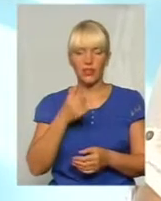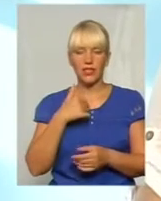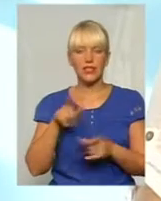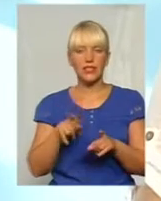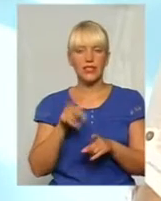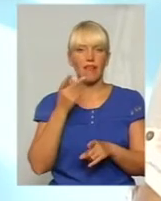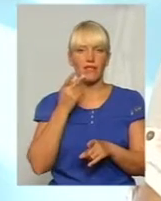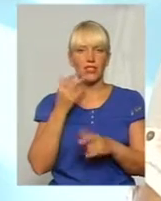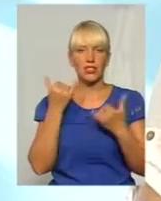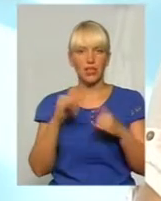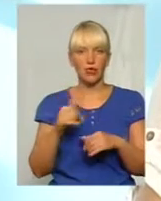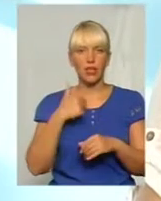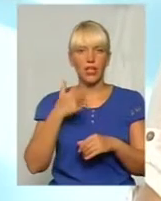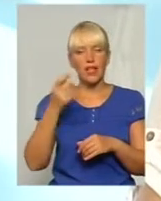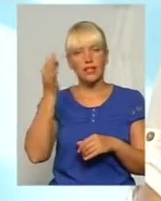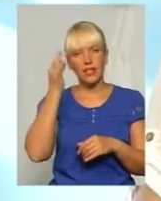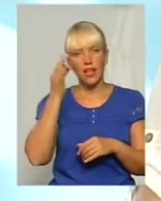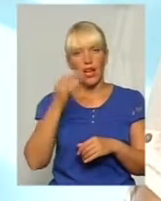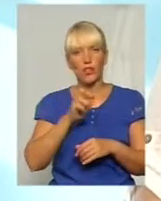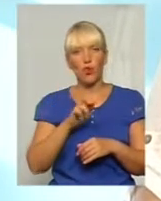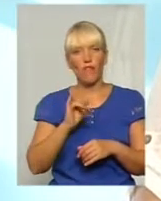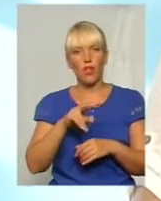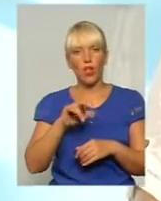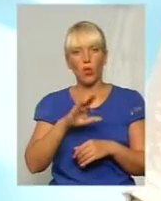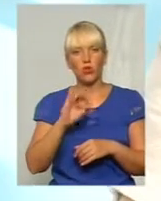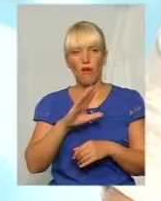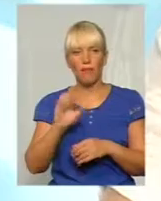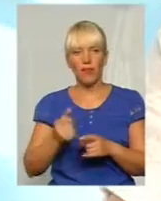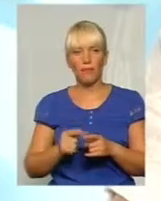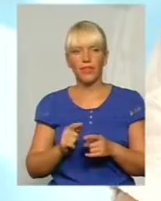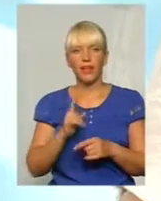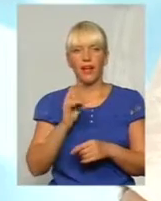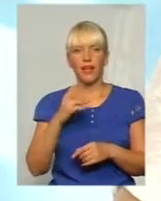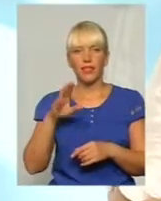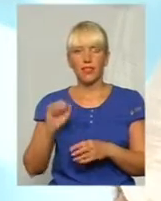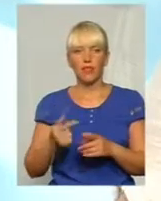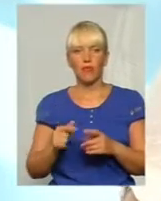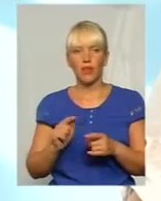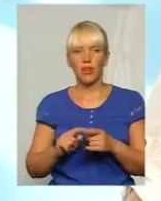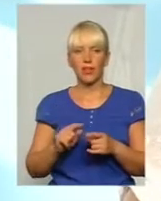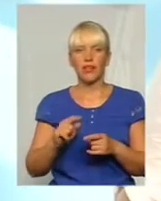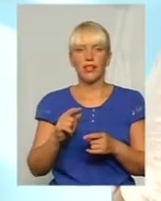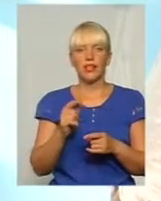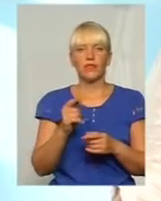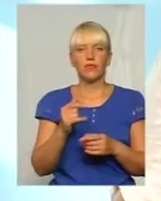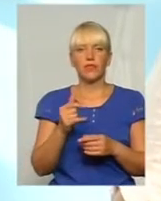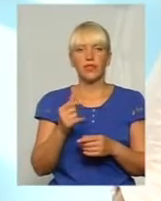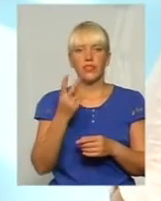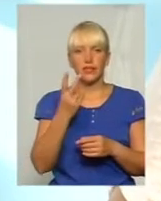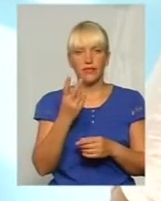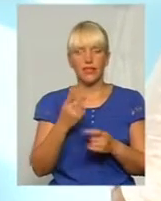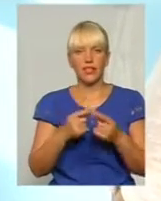філософа Еммануіла Канта, який казав, що мене дивує тільки, наповнює священним трепетом тільки дві речі. Це